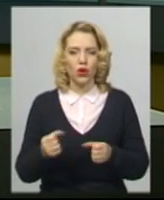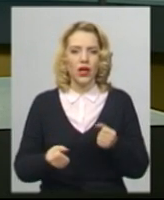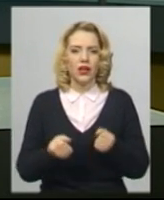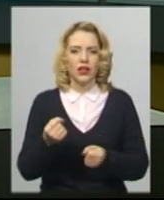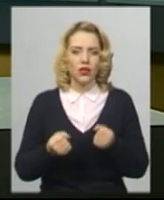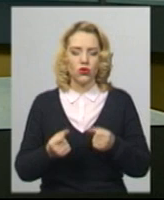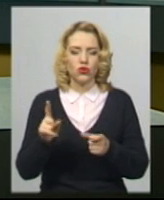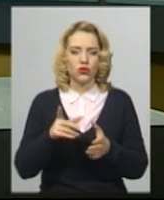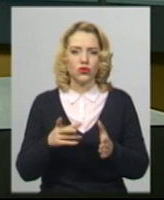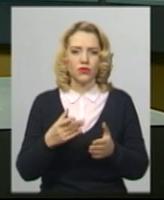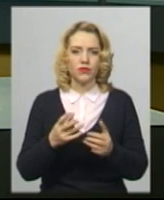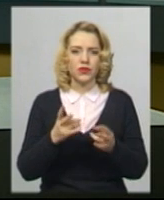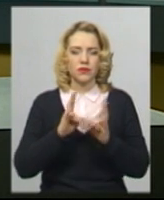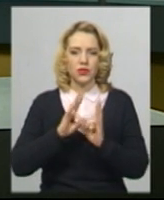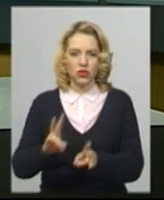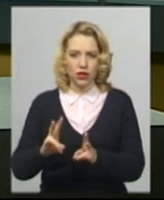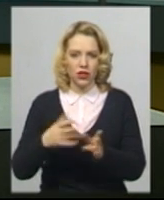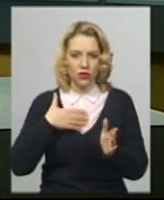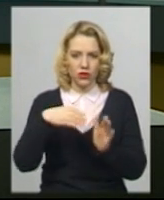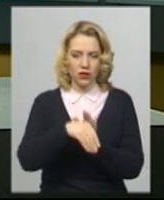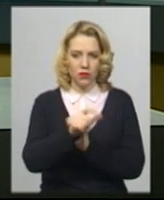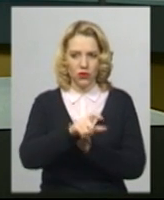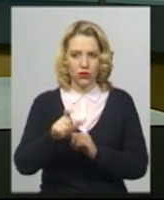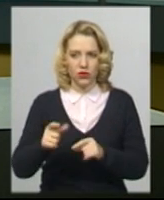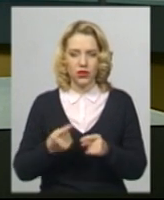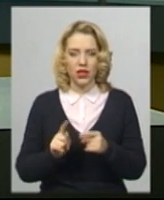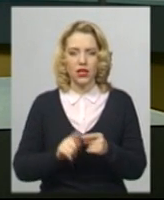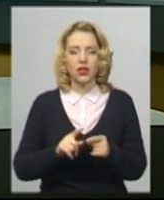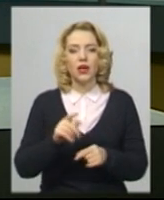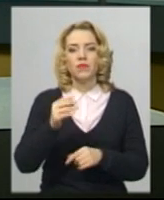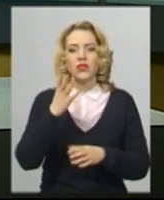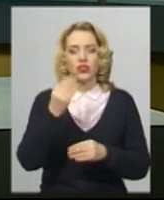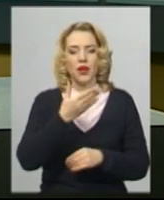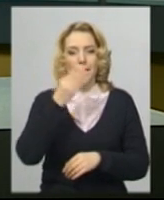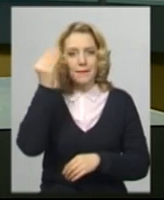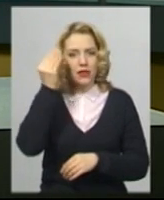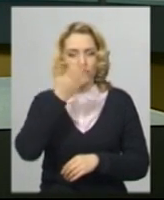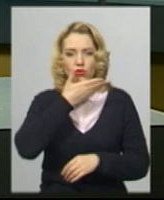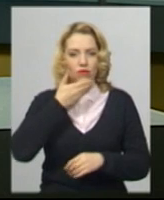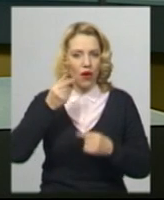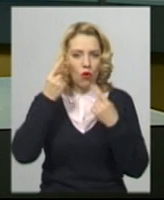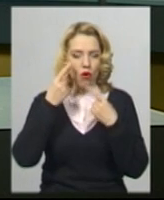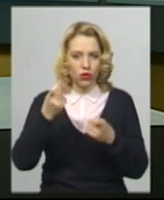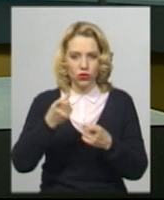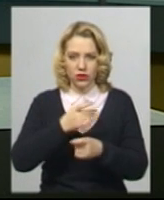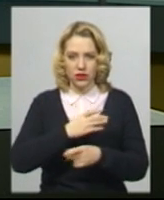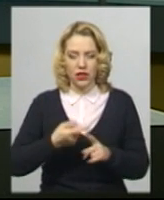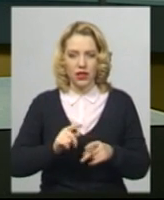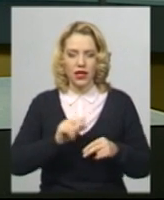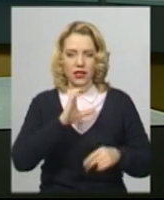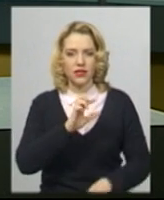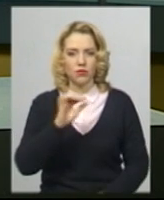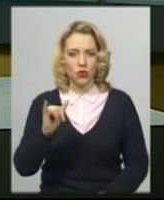спричинило загибель кількох осіб. За словами Сергія Кушніра, про підозру йому ще не оголосили. В управлінні Служби безпеки України